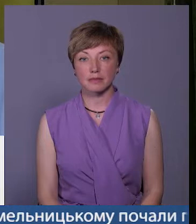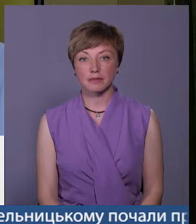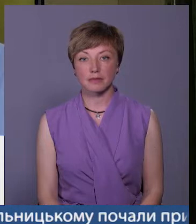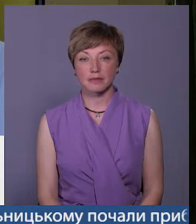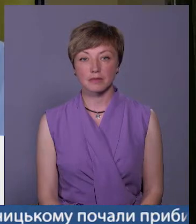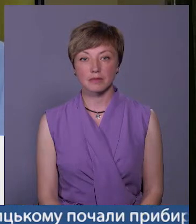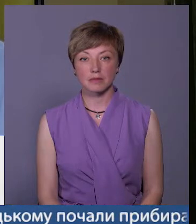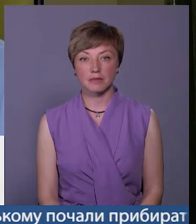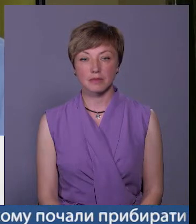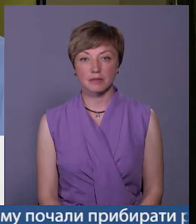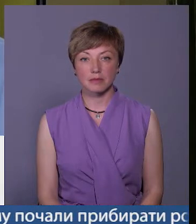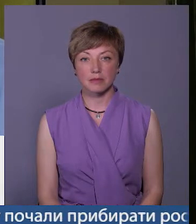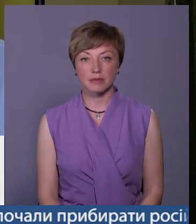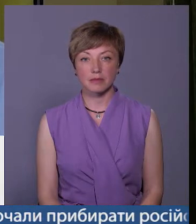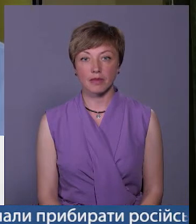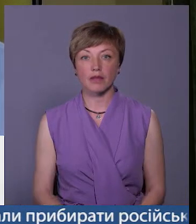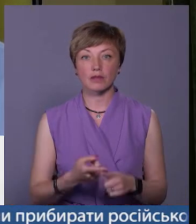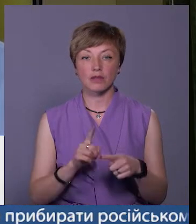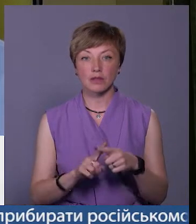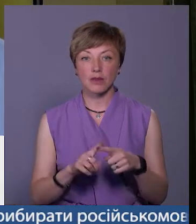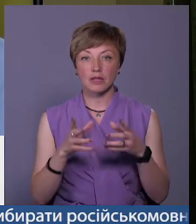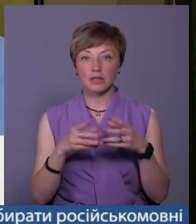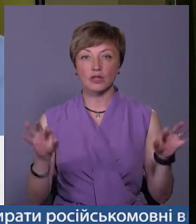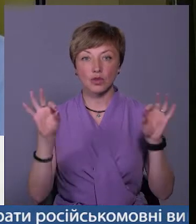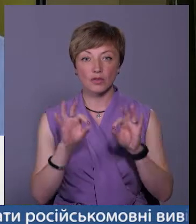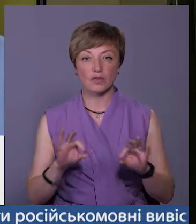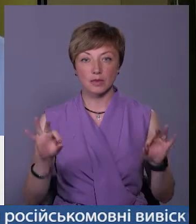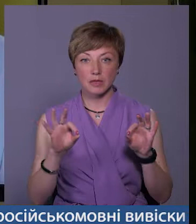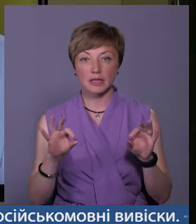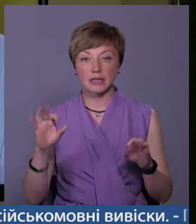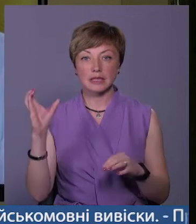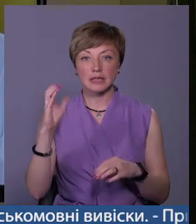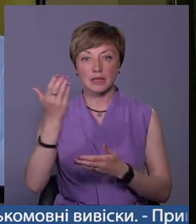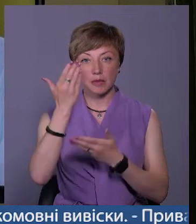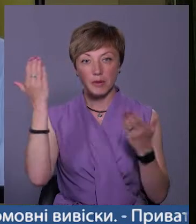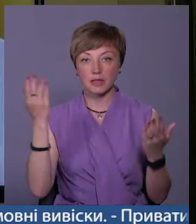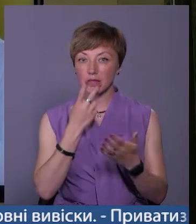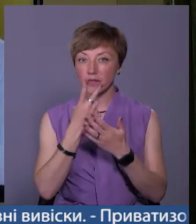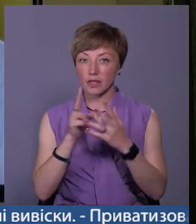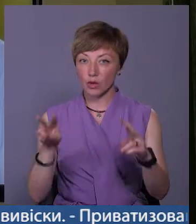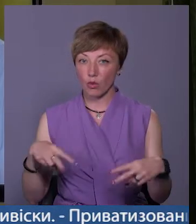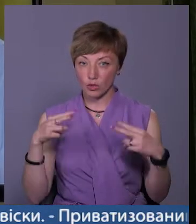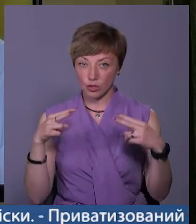Жангра вікна і зовсім не ставна. В синь об'ясню дивилися очі.